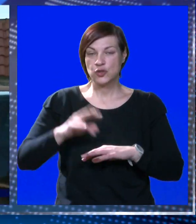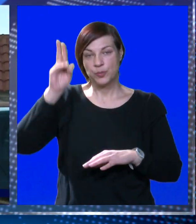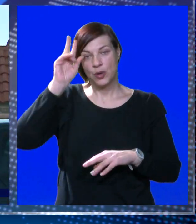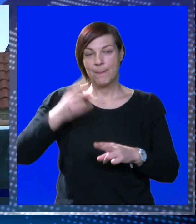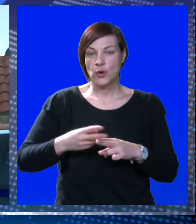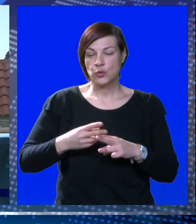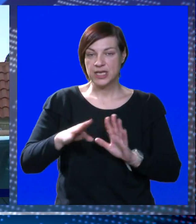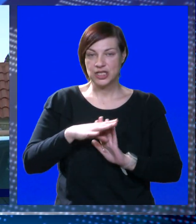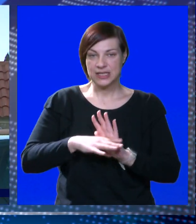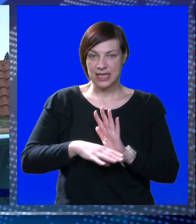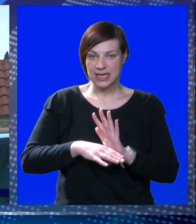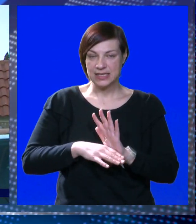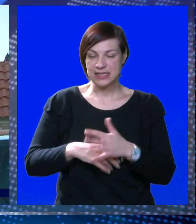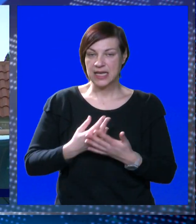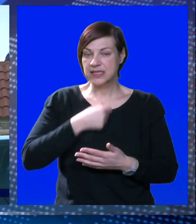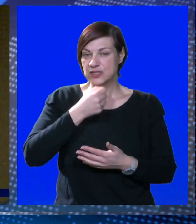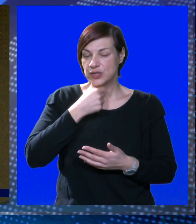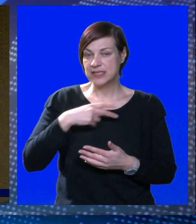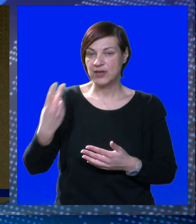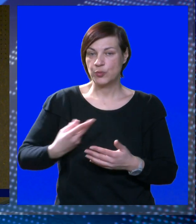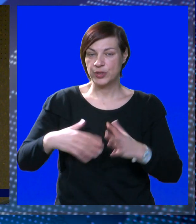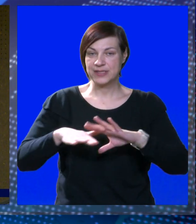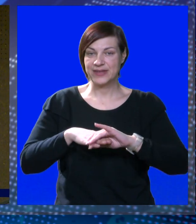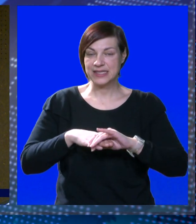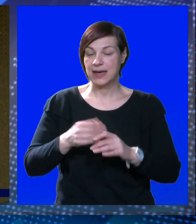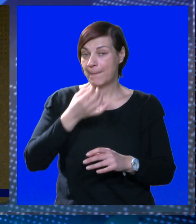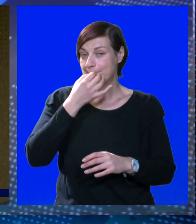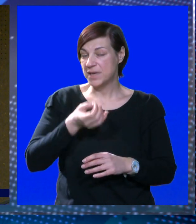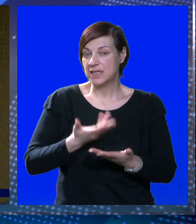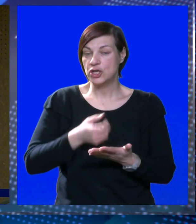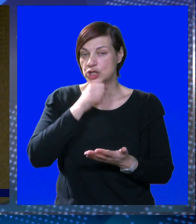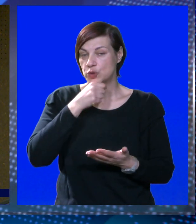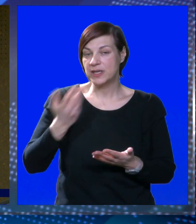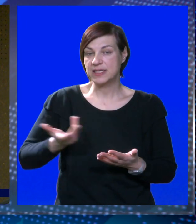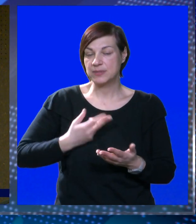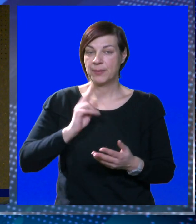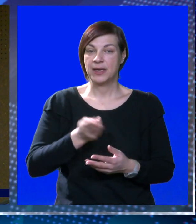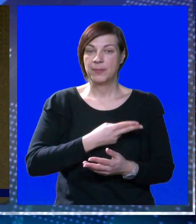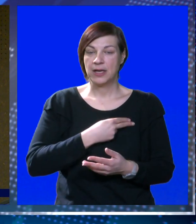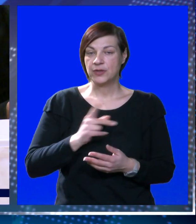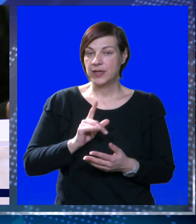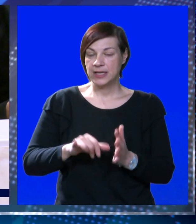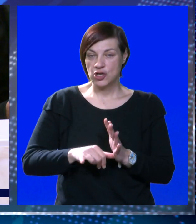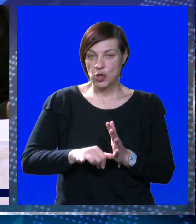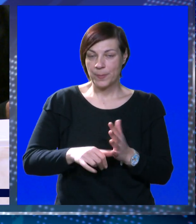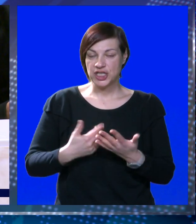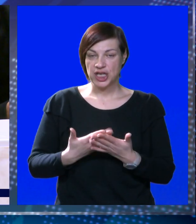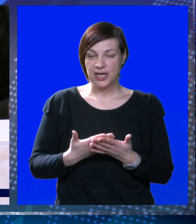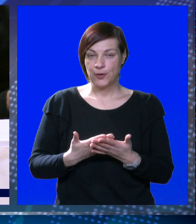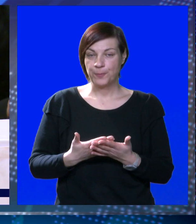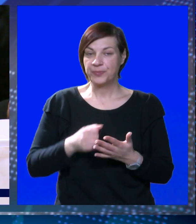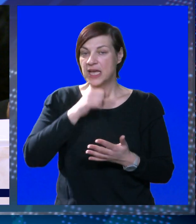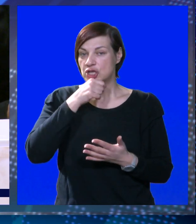njegova supruga, mogu riješiti legalizaciju. Izjavu prozvane djelatnice smo tražili, no i Županije smo zapremili odgovor kako to nije